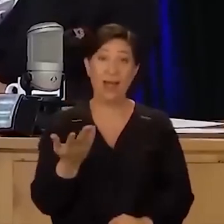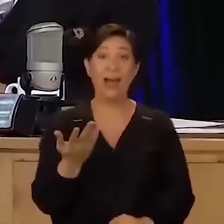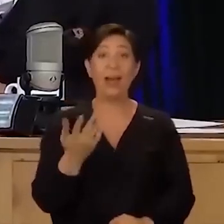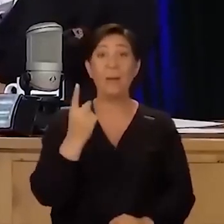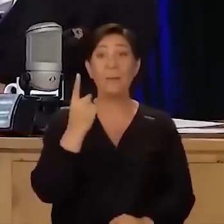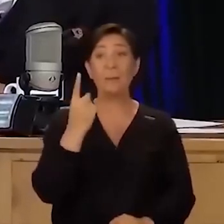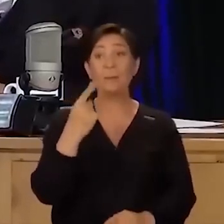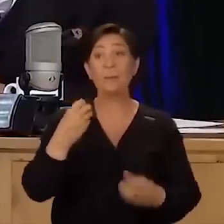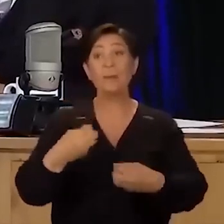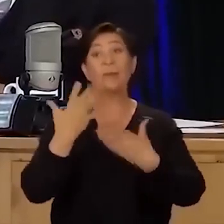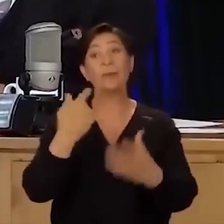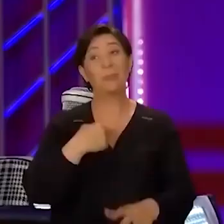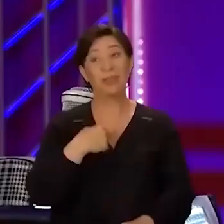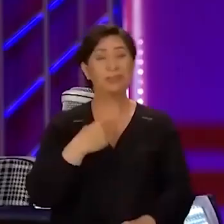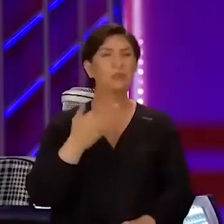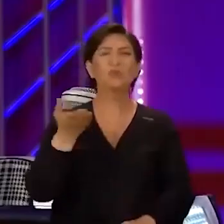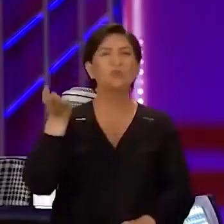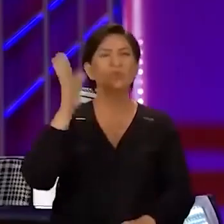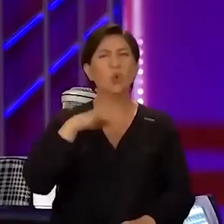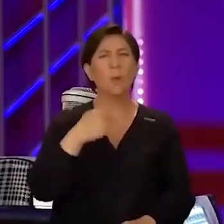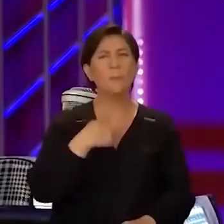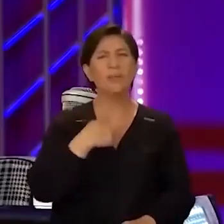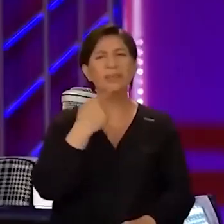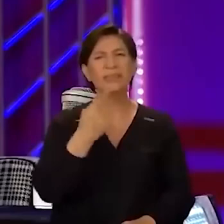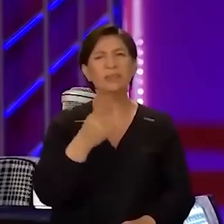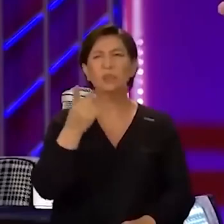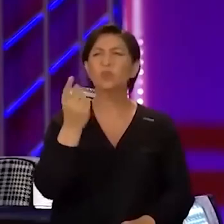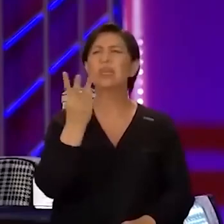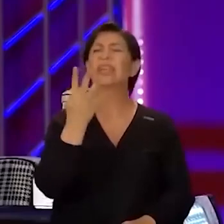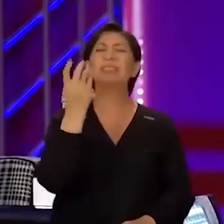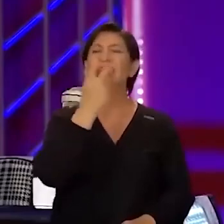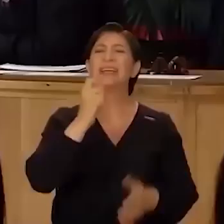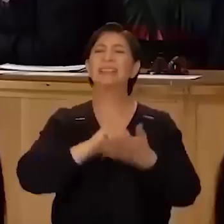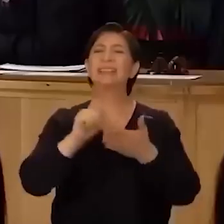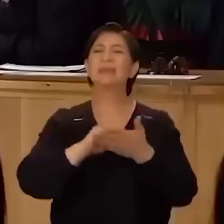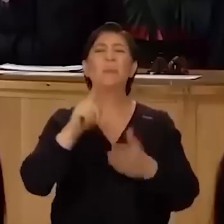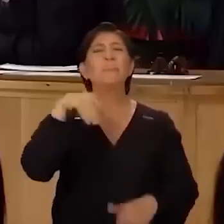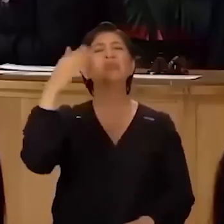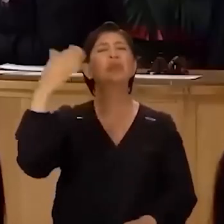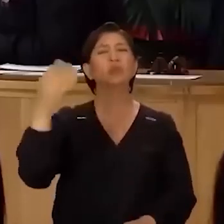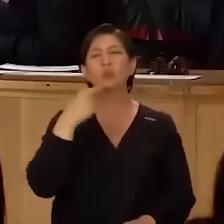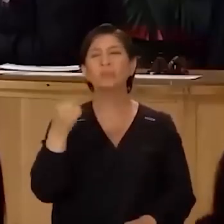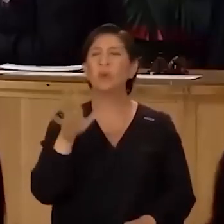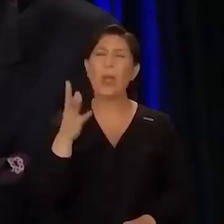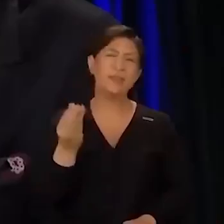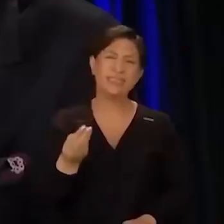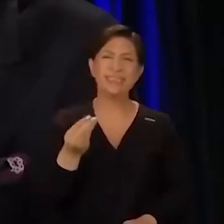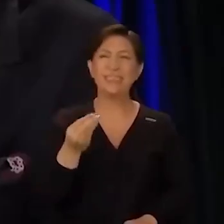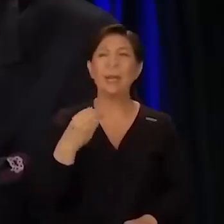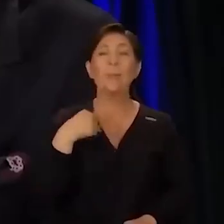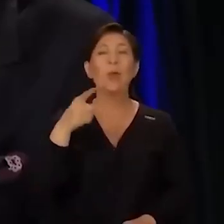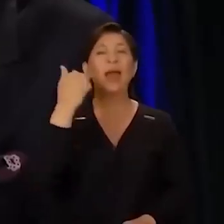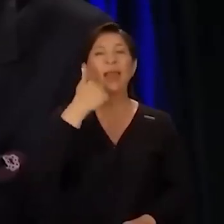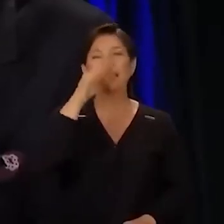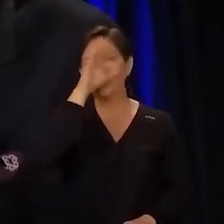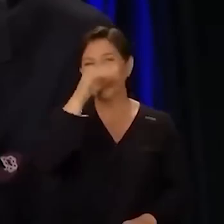birkaç tane bana. Bırakma beni diye. Sonradan bana dedin ki sana şu kadar şarkı yazdım falan. belki başkalarına da söylemişsindir aynı şeyleri. Ben öyle